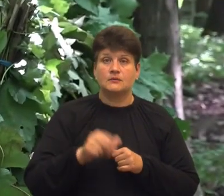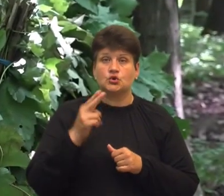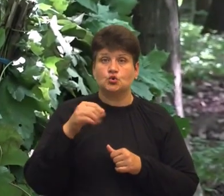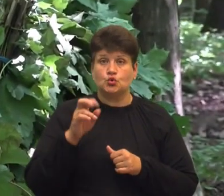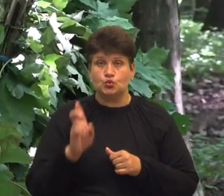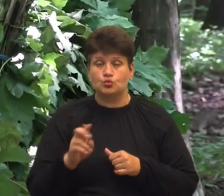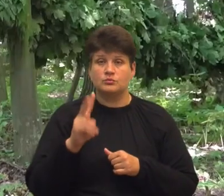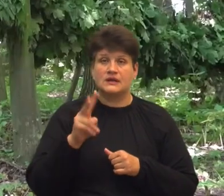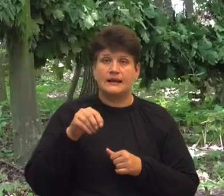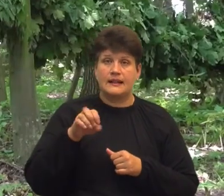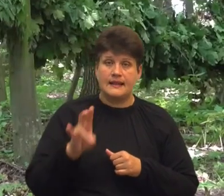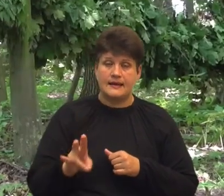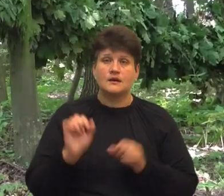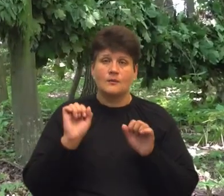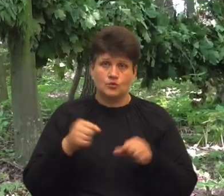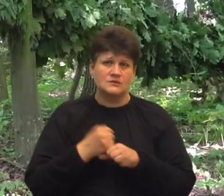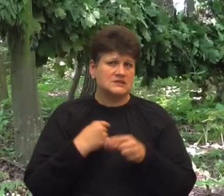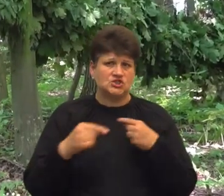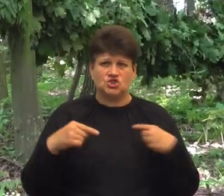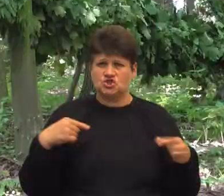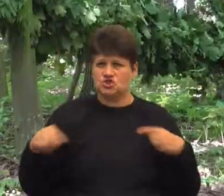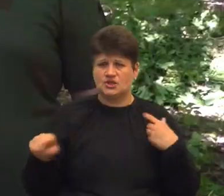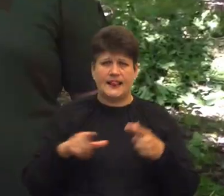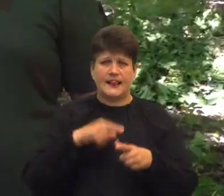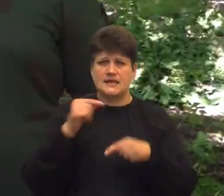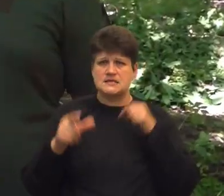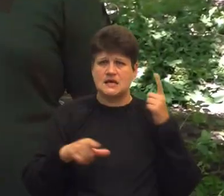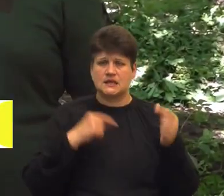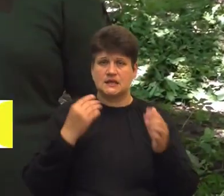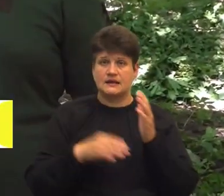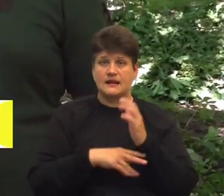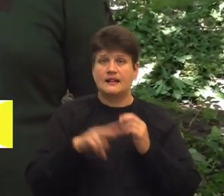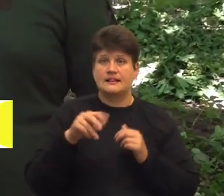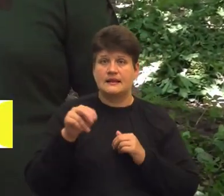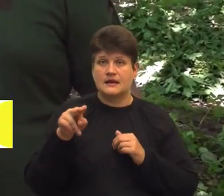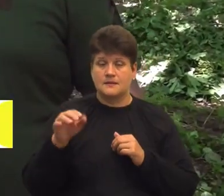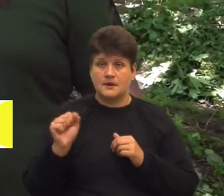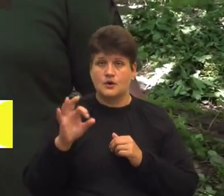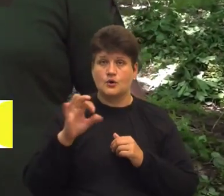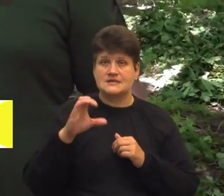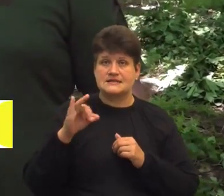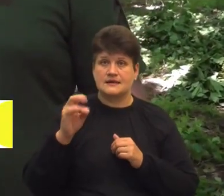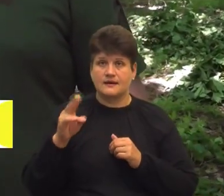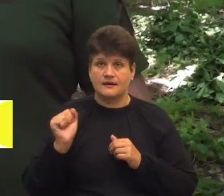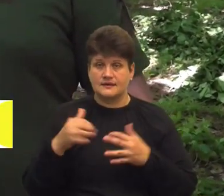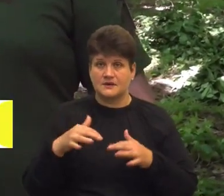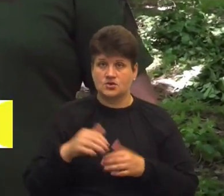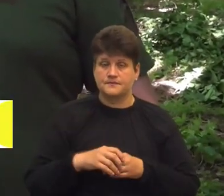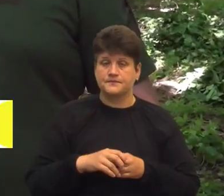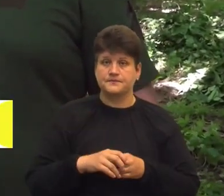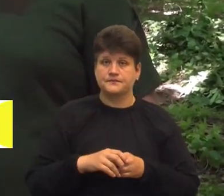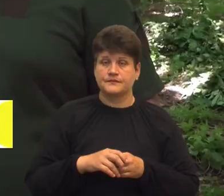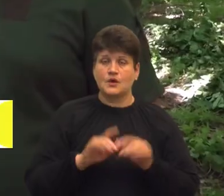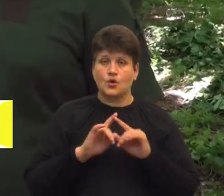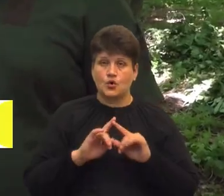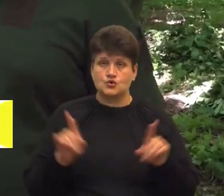виготовляти із інших листяних дерев, каже Павло Войтюк Липа дрібнолиста, осика тримтяча, особливим попитом